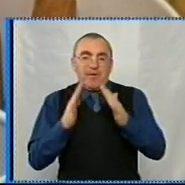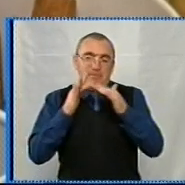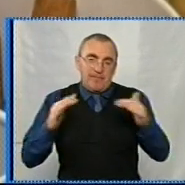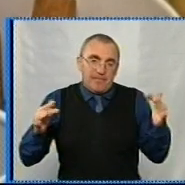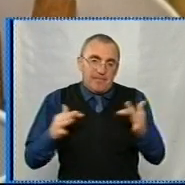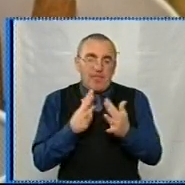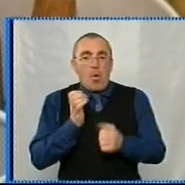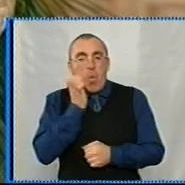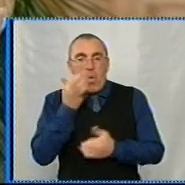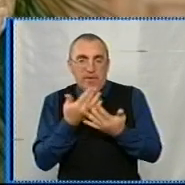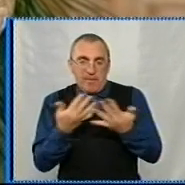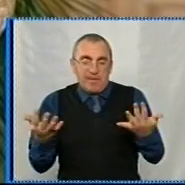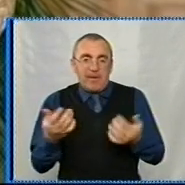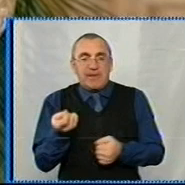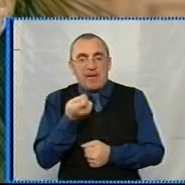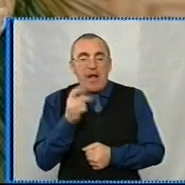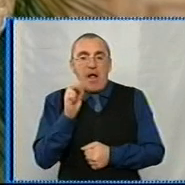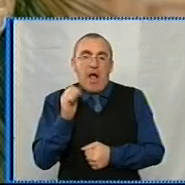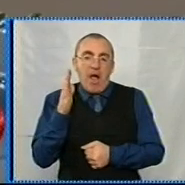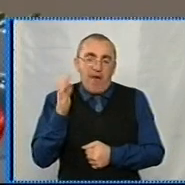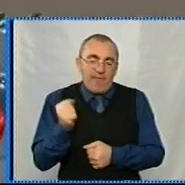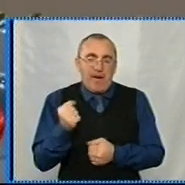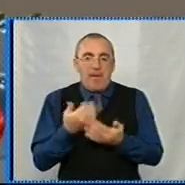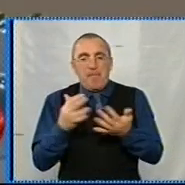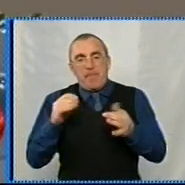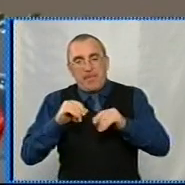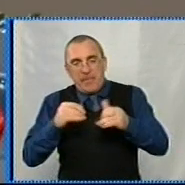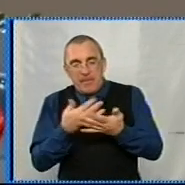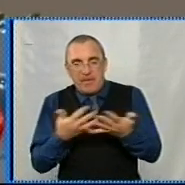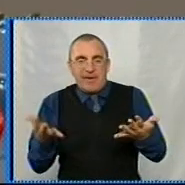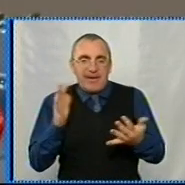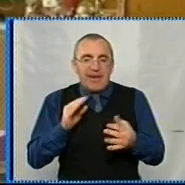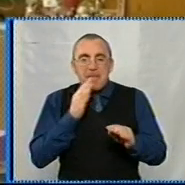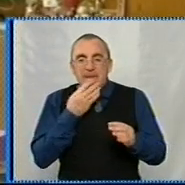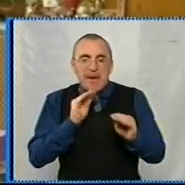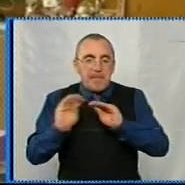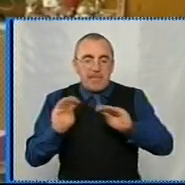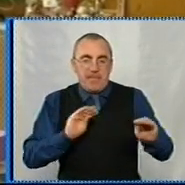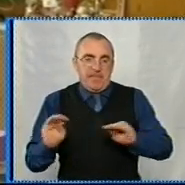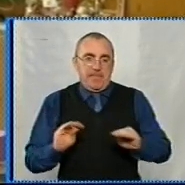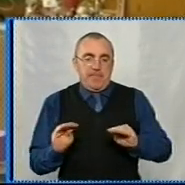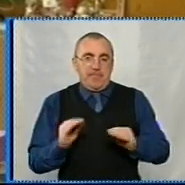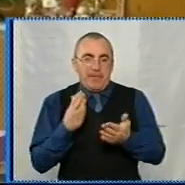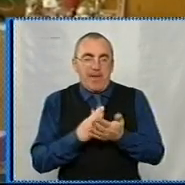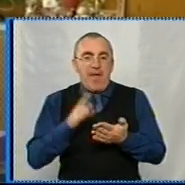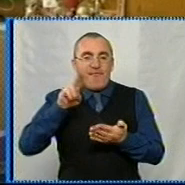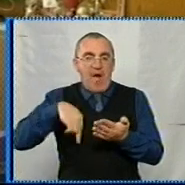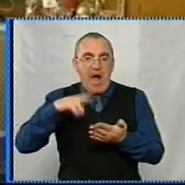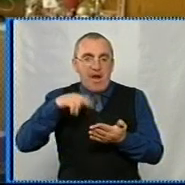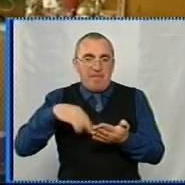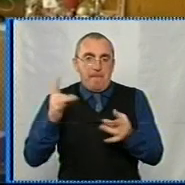ліщинові горіхи, зерна кави, жолоді, сушені приправи та декоративні прикраси. У мене є акрилова фарба